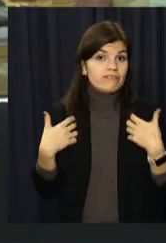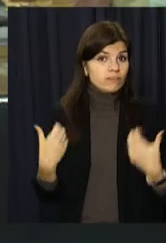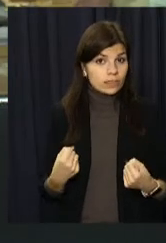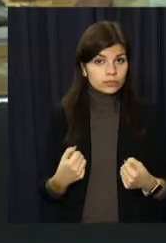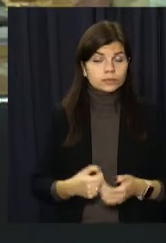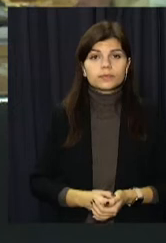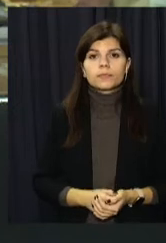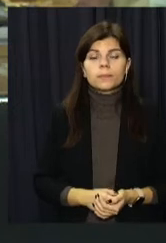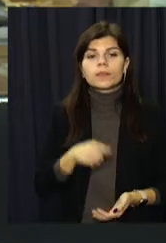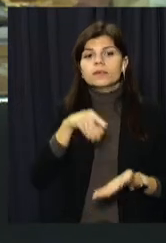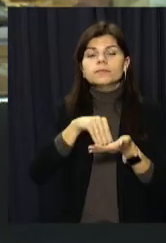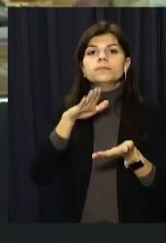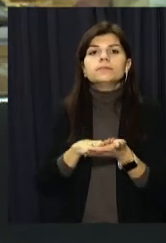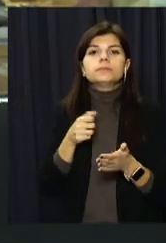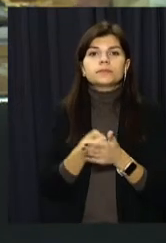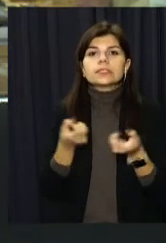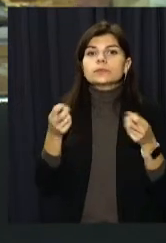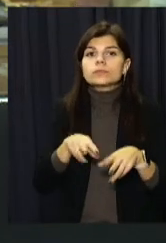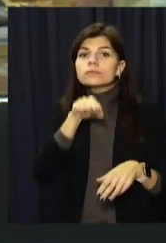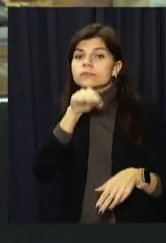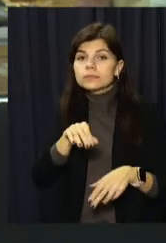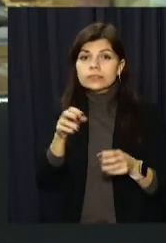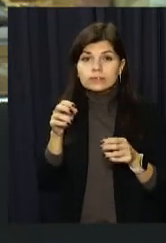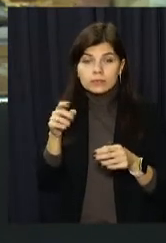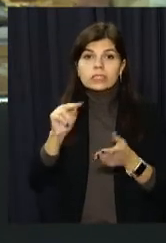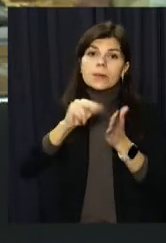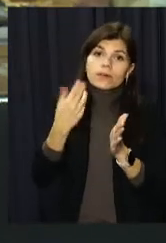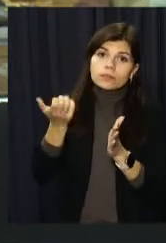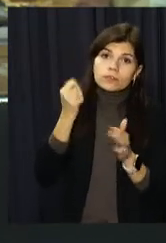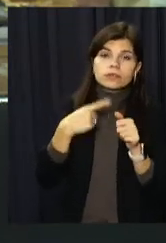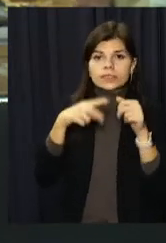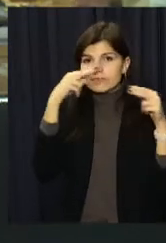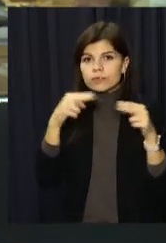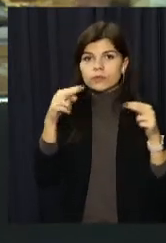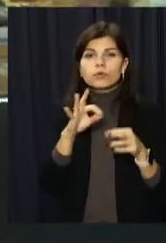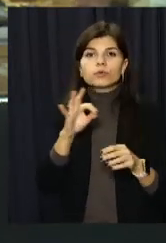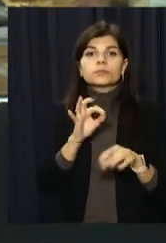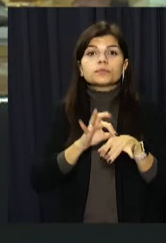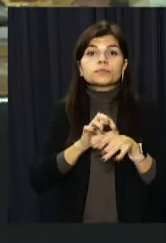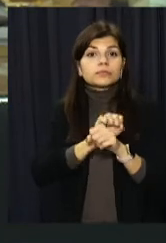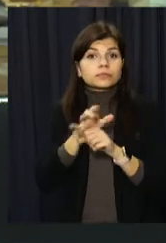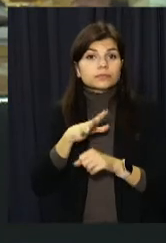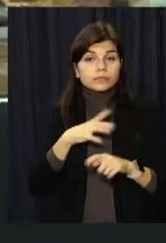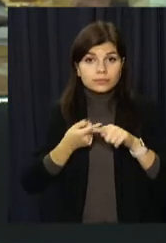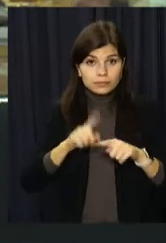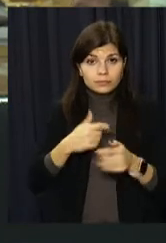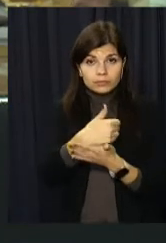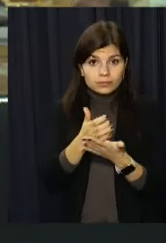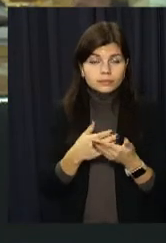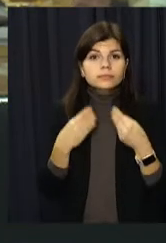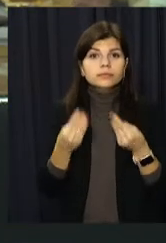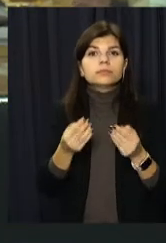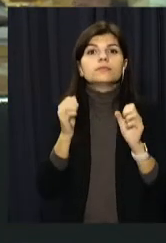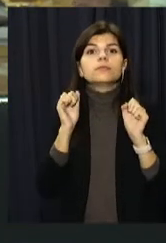Записатися на прийом до профільного спеціаліста, отримати довідку чи сертифікат перехворілого на ковід. Ці послуги можна